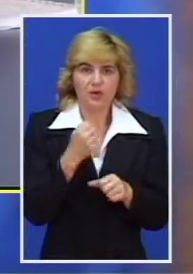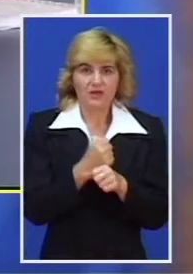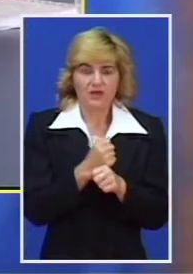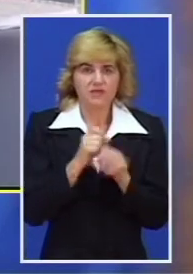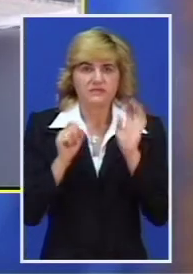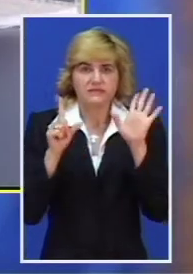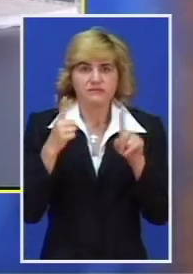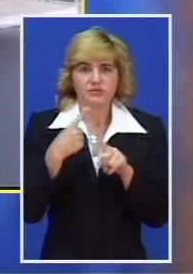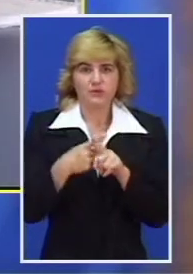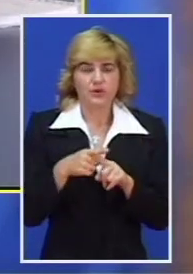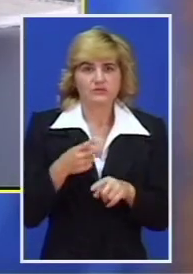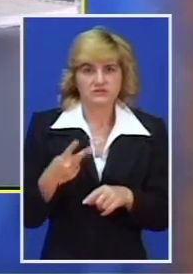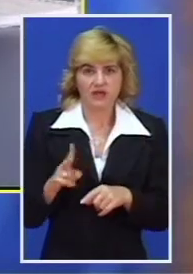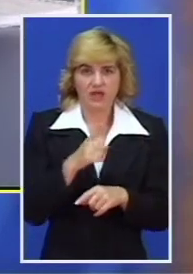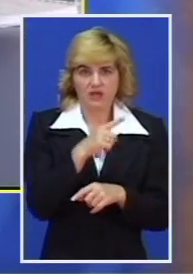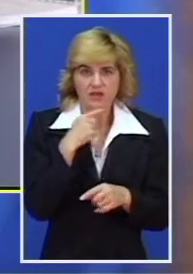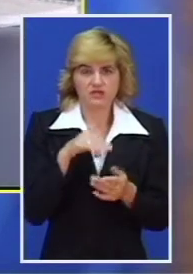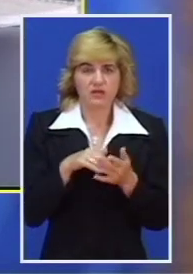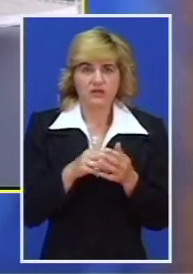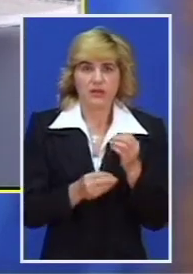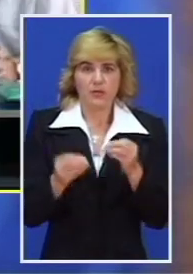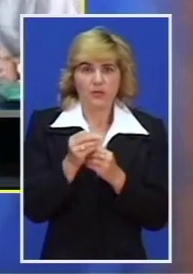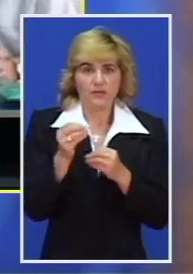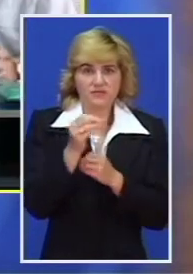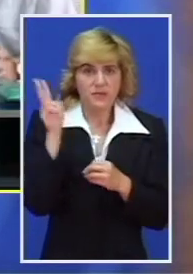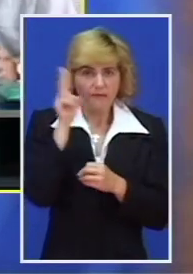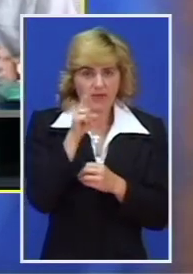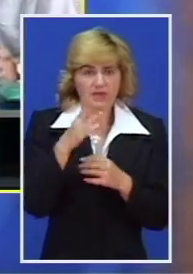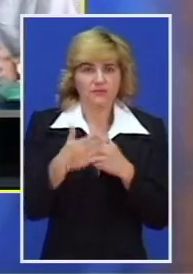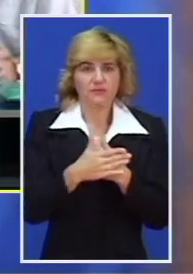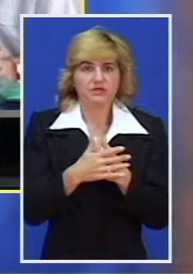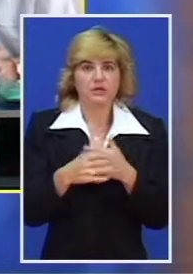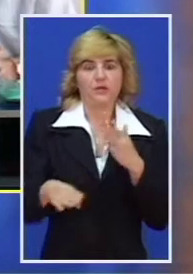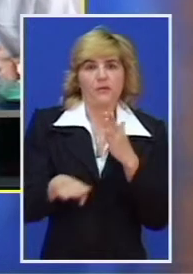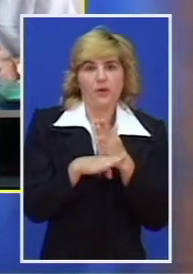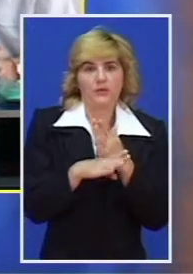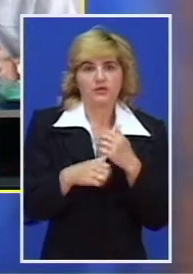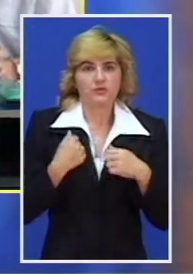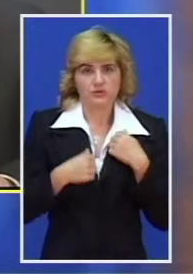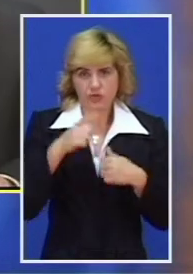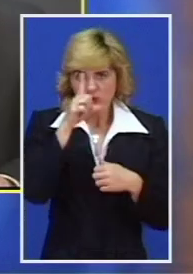i dalje smatra da će ubrzani razvoj Palića ubrzati i razvoj cele Subodničke opštine.